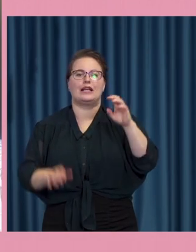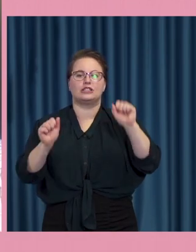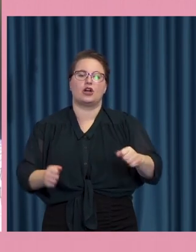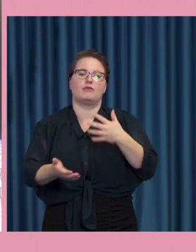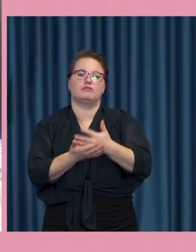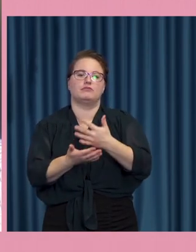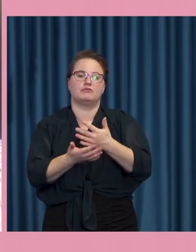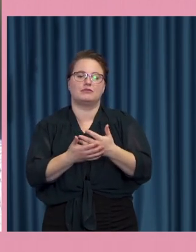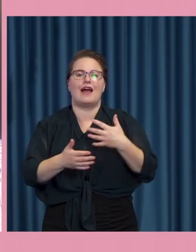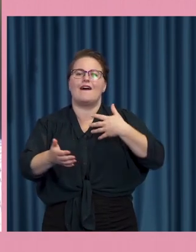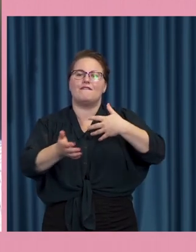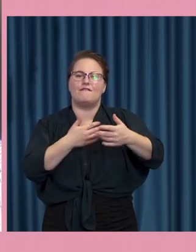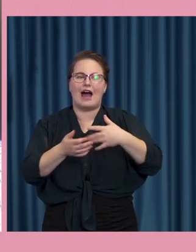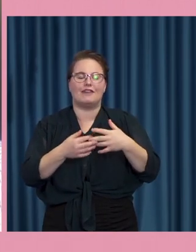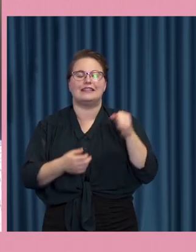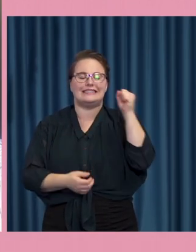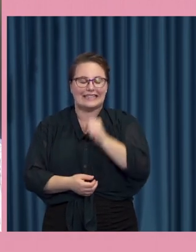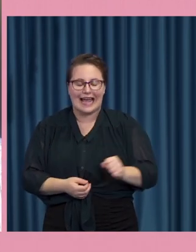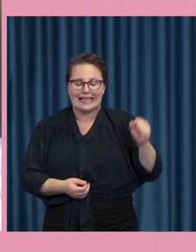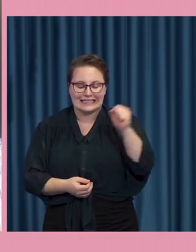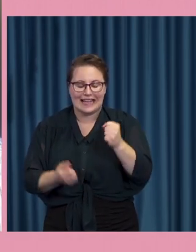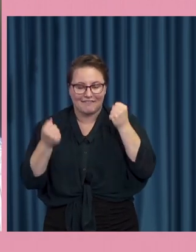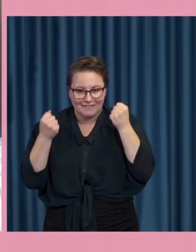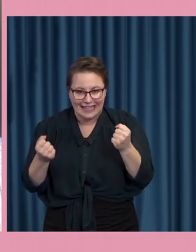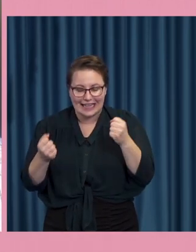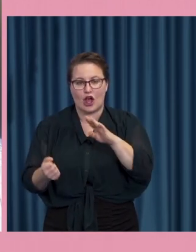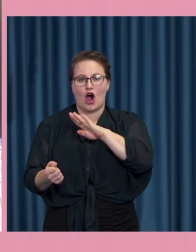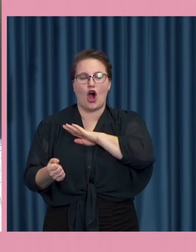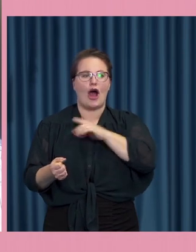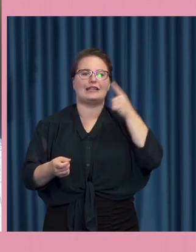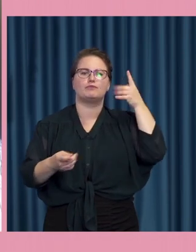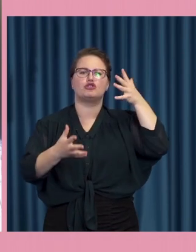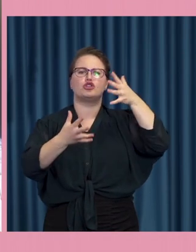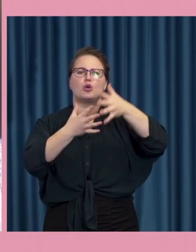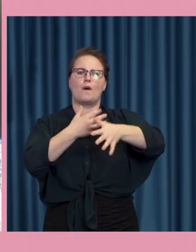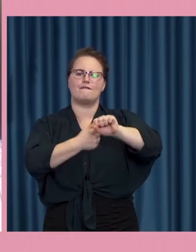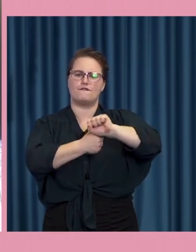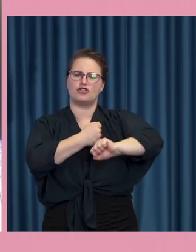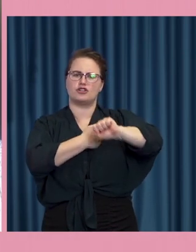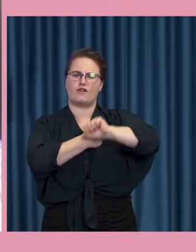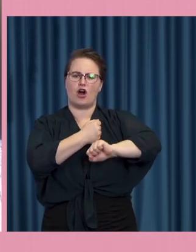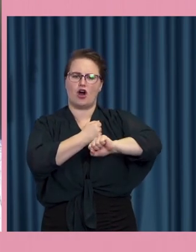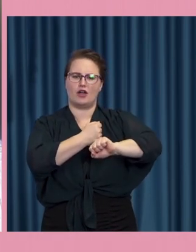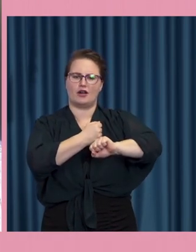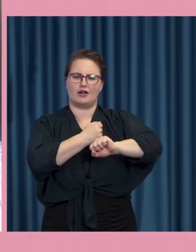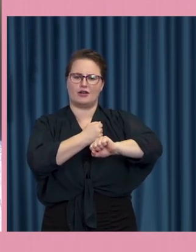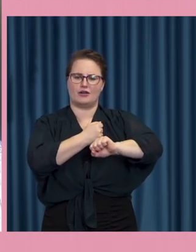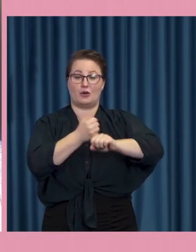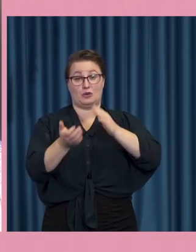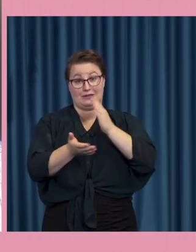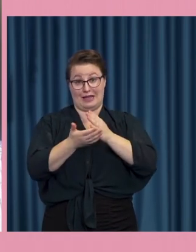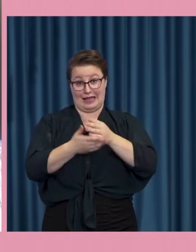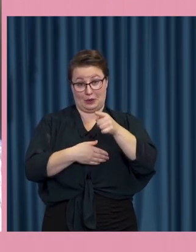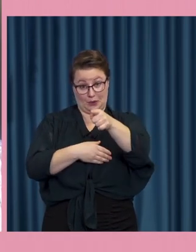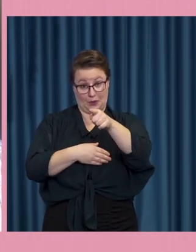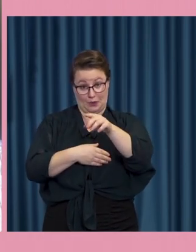varför det är jättenödvändigt med ett psykologiskt försvar. Du kommer förmodligen också, Olle, att beröra varför